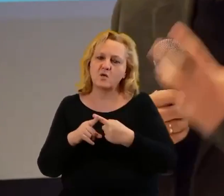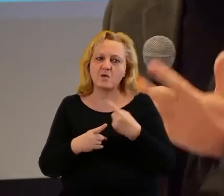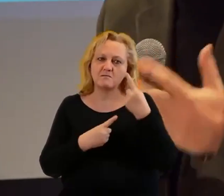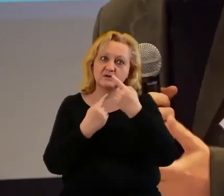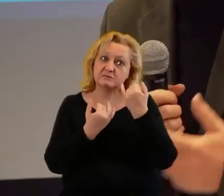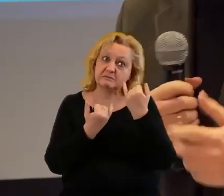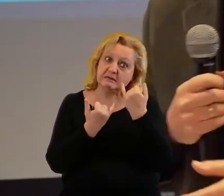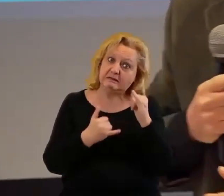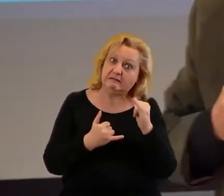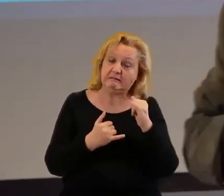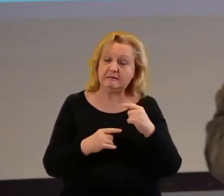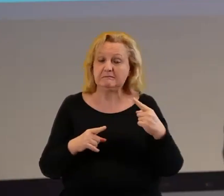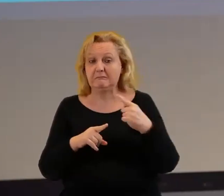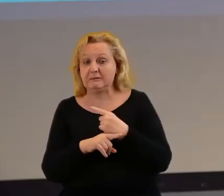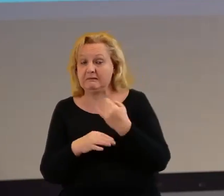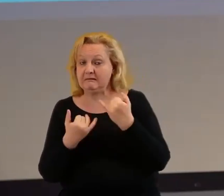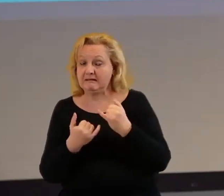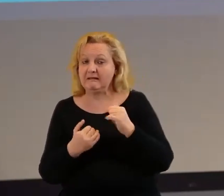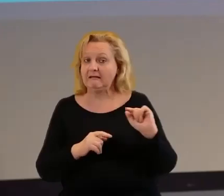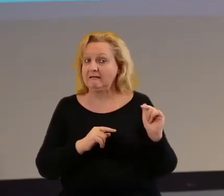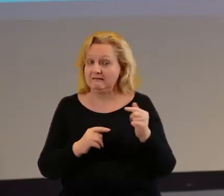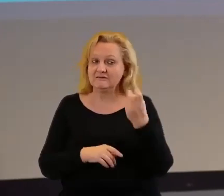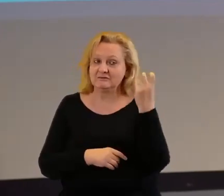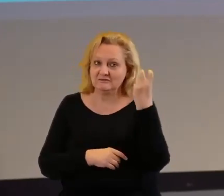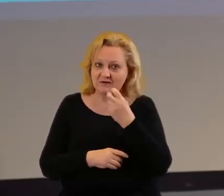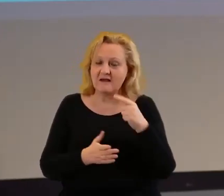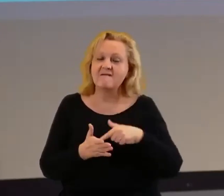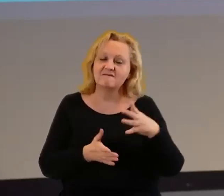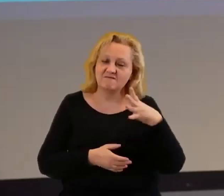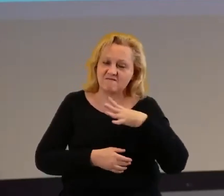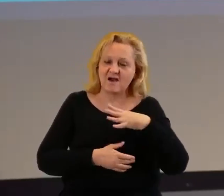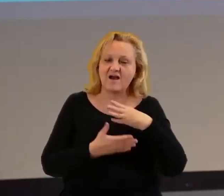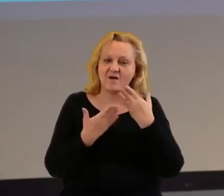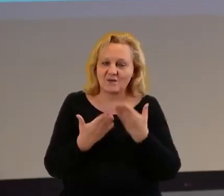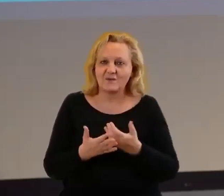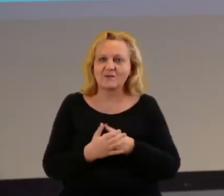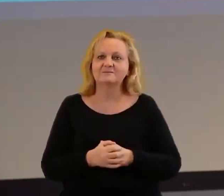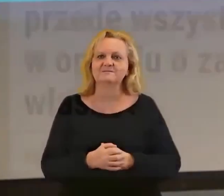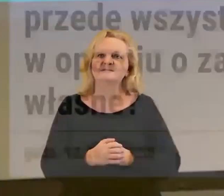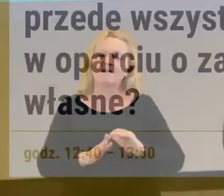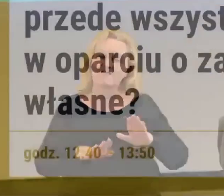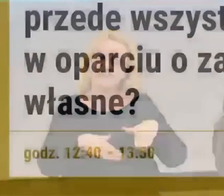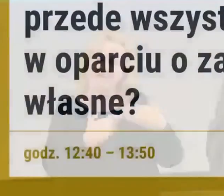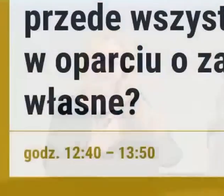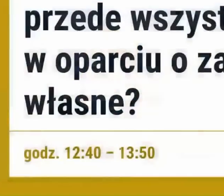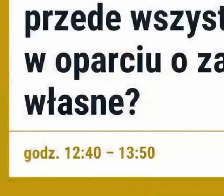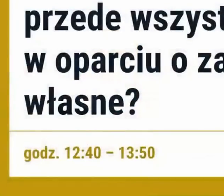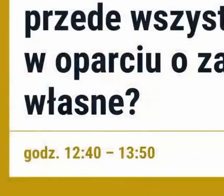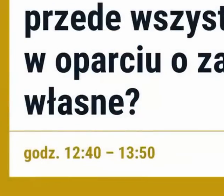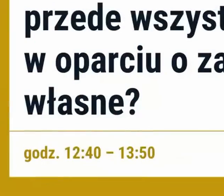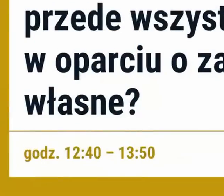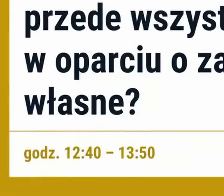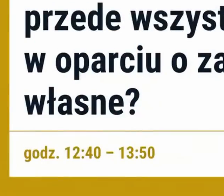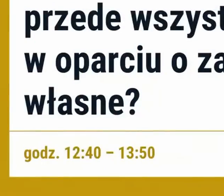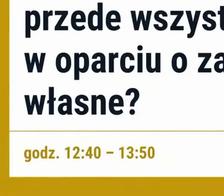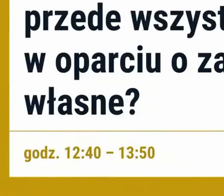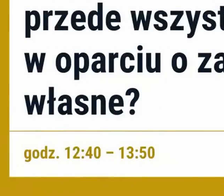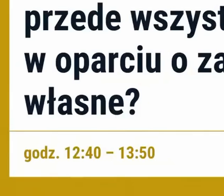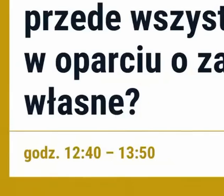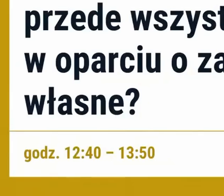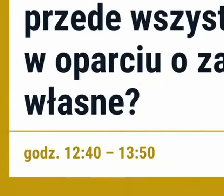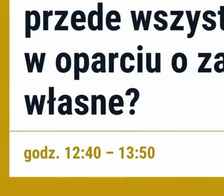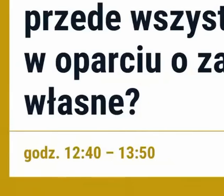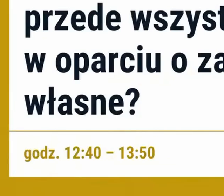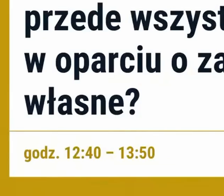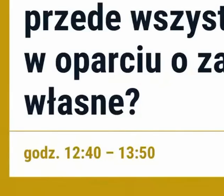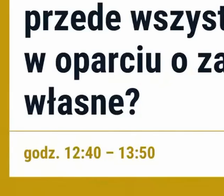czy jak gdyby dyskusyjnych i warto będzie je podjąć, więc damy też szansę osobom, które są na sali, żeby